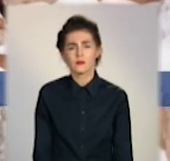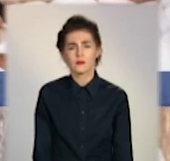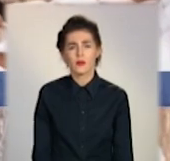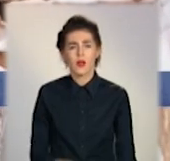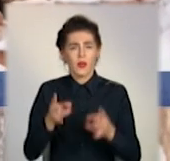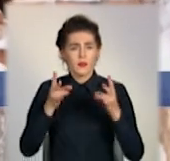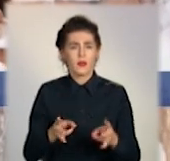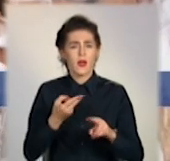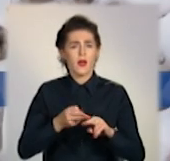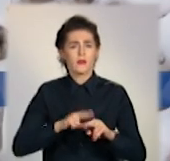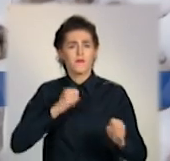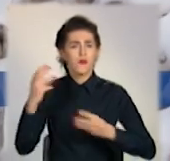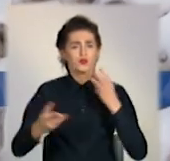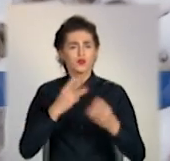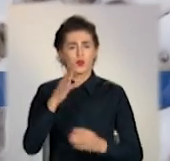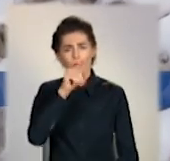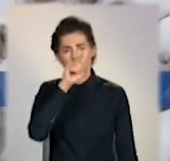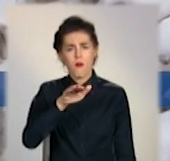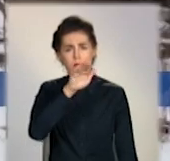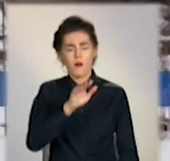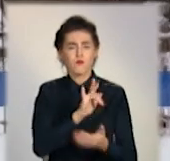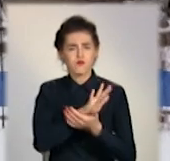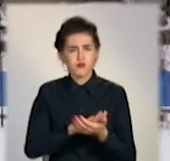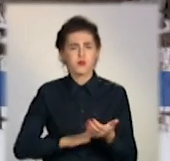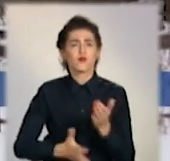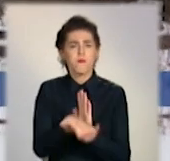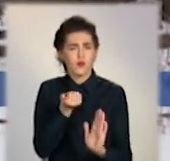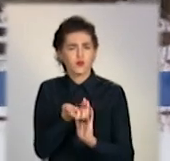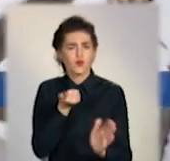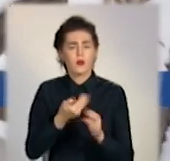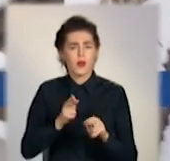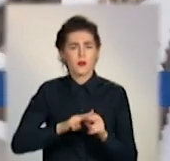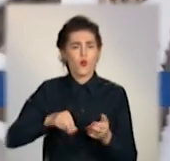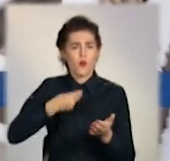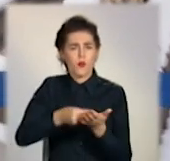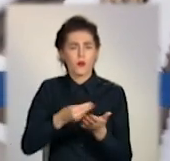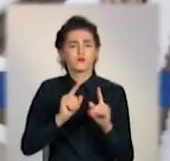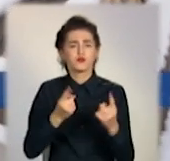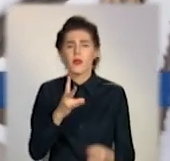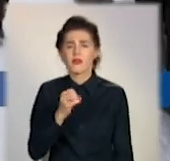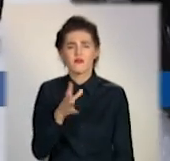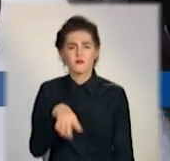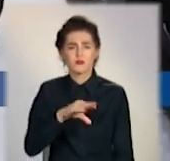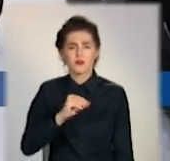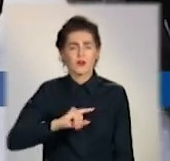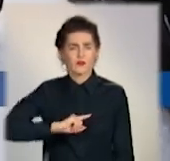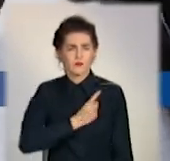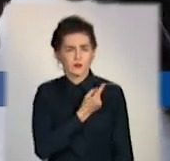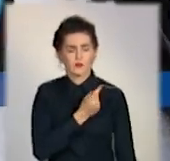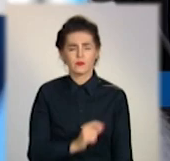Постраждалі від пожеж на Луганщині продовжують отримувати компенсації. Чому не всі задоволені розміром виплат?